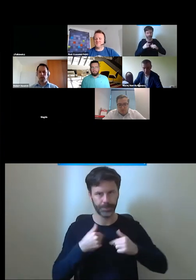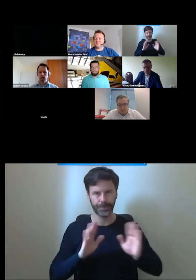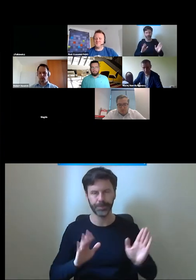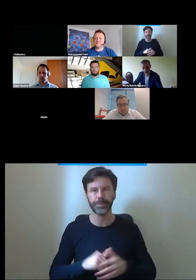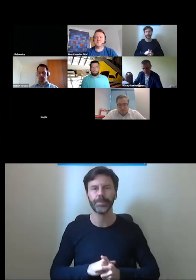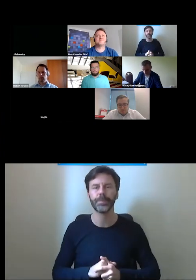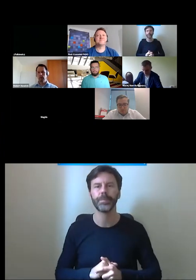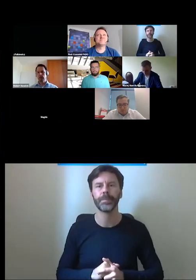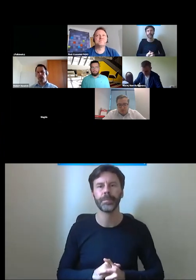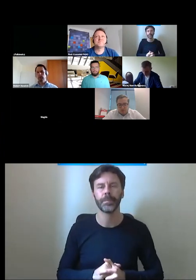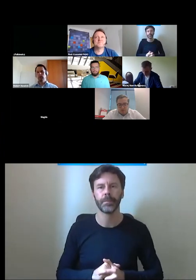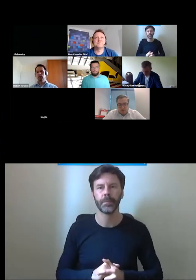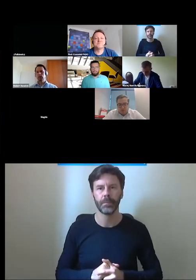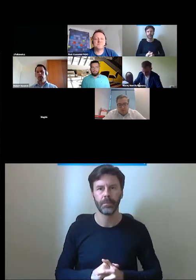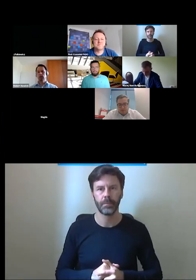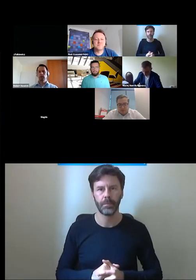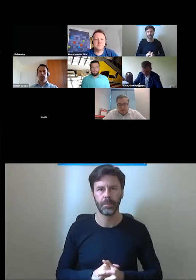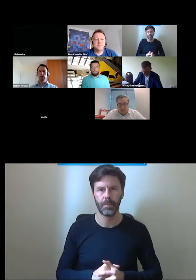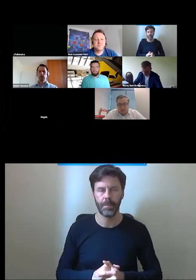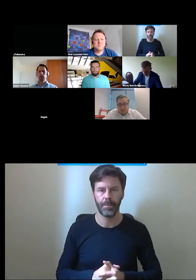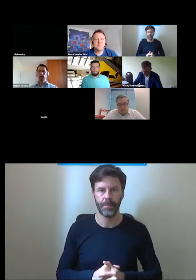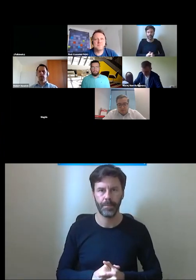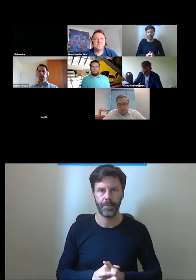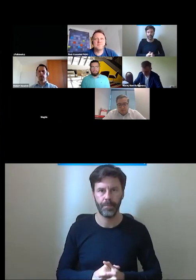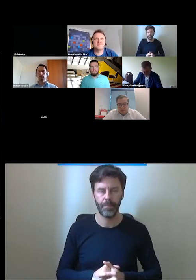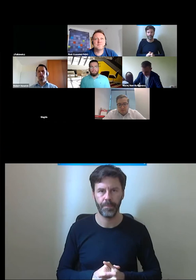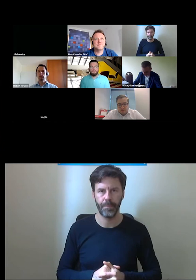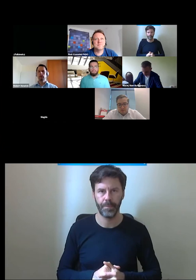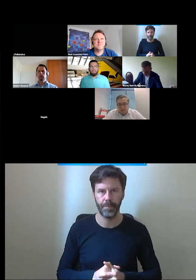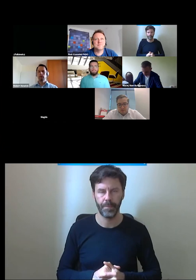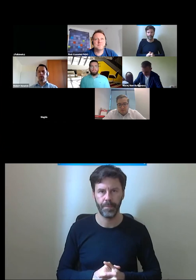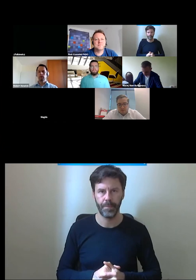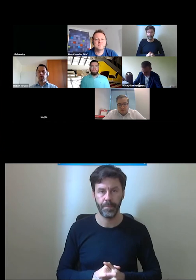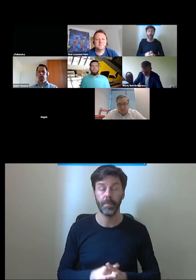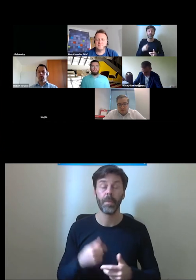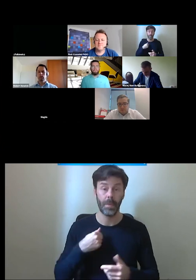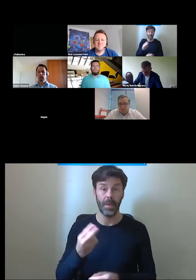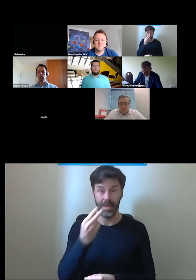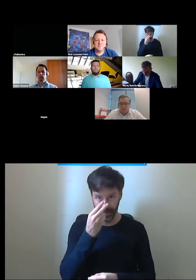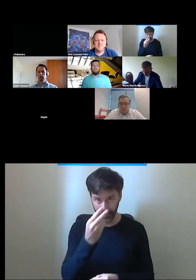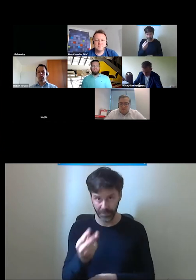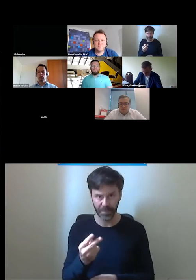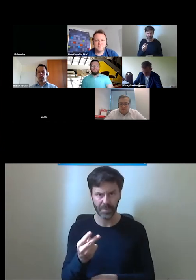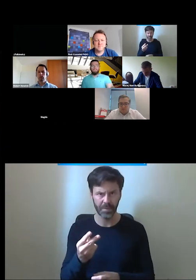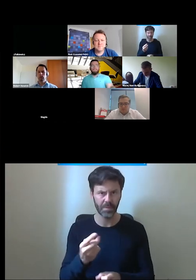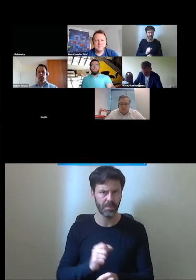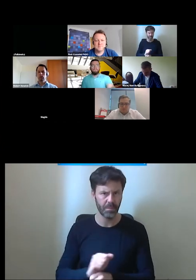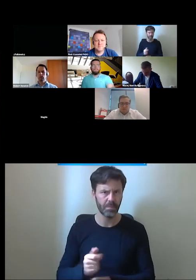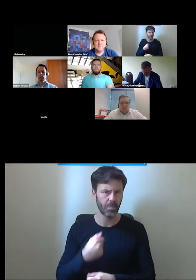powiem my też to zauważamy no i staramy się właśnie te przykłady takich rozwiązań promować oczywiście